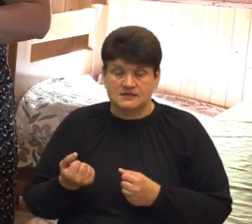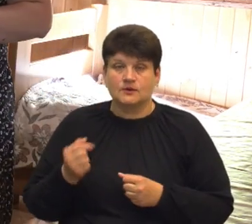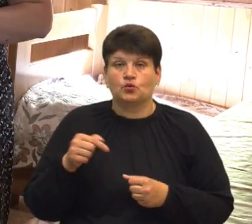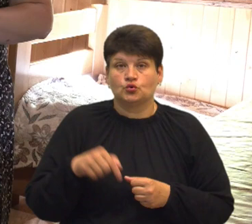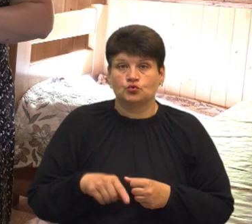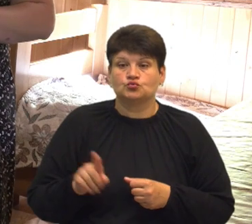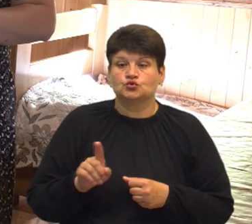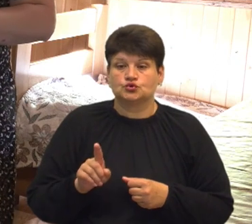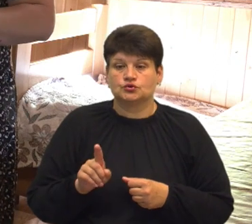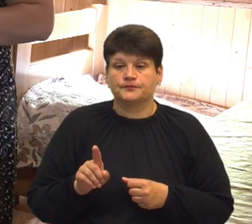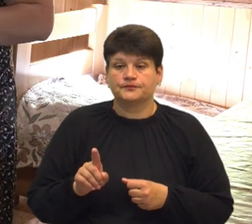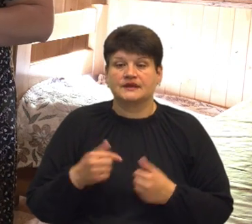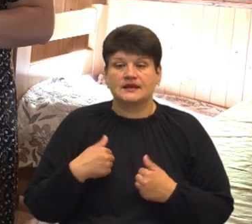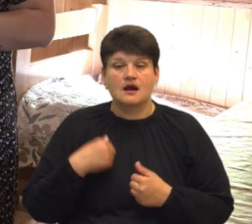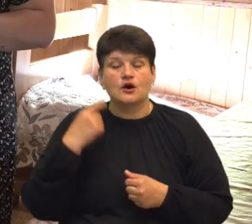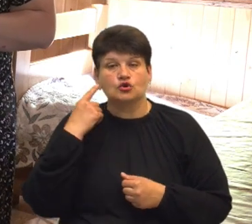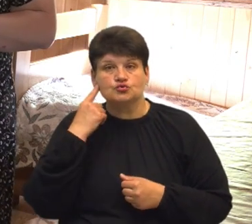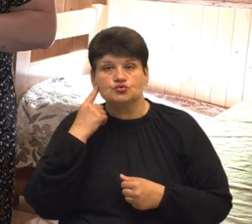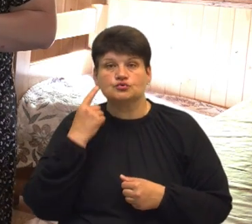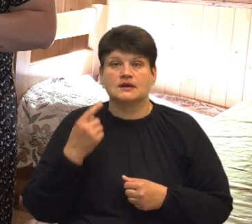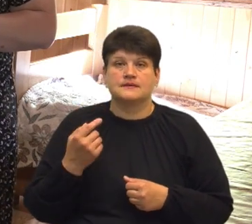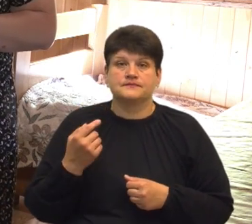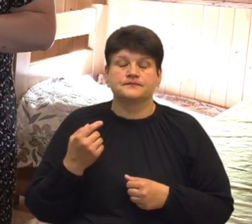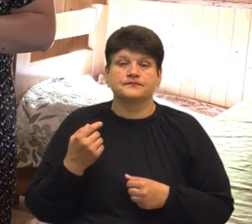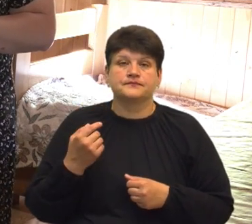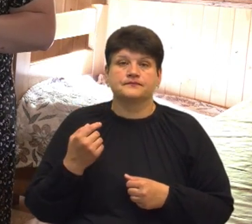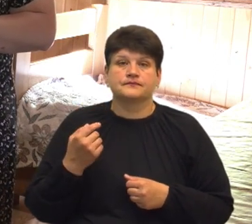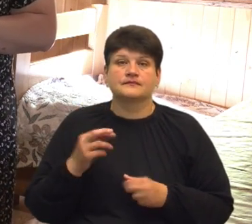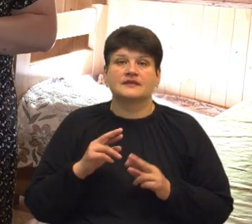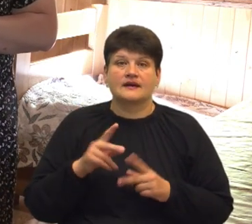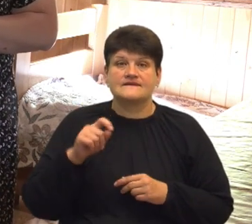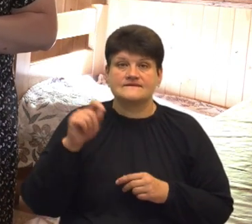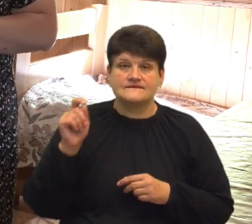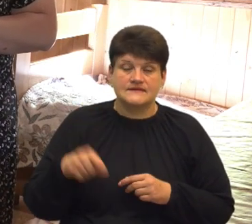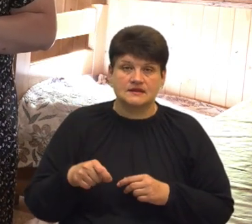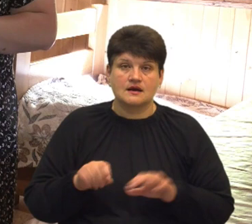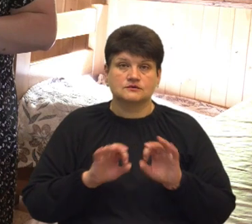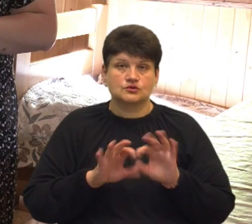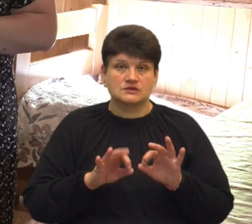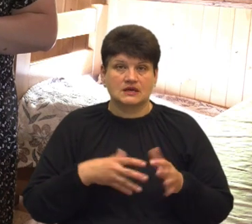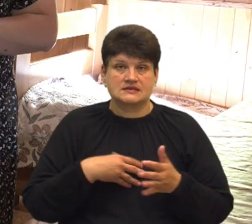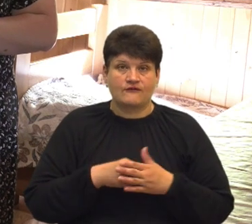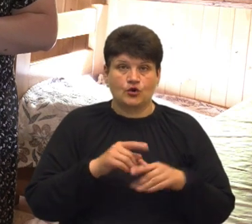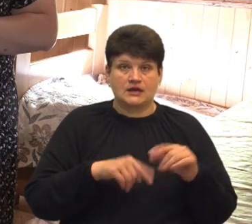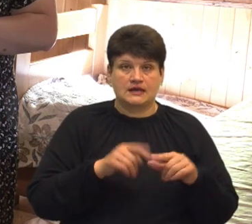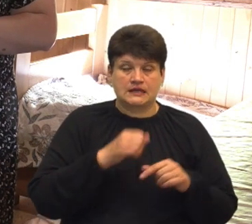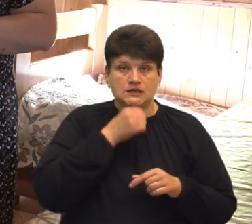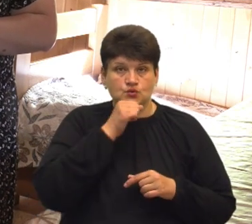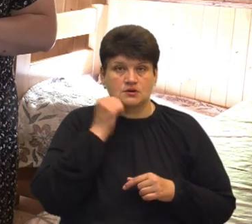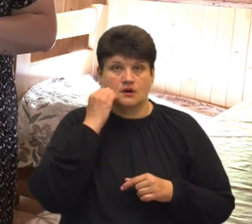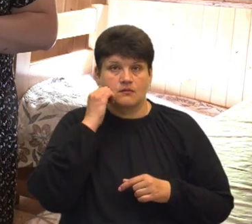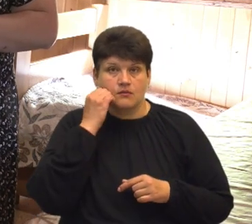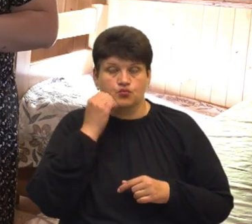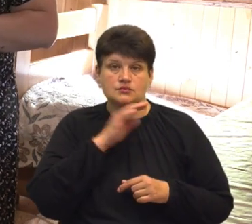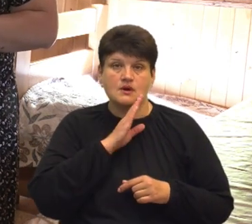я чула як-то війна з розказу своїх рідних. Дідуся, бабусі,